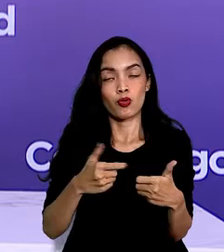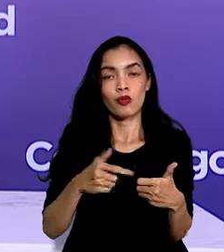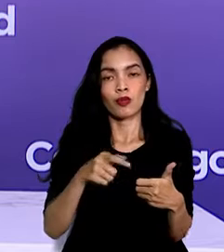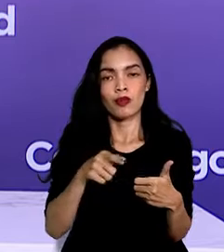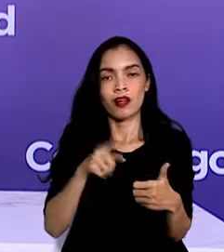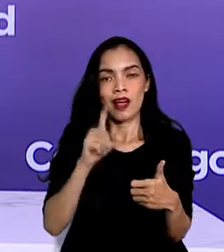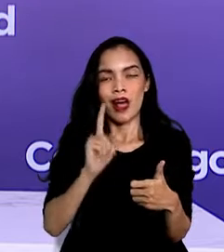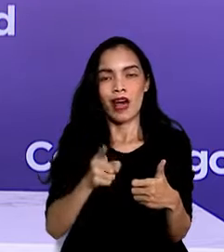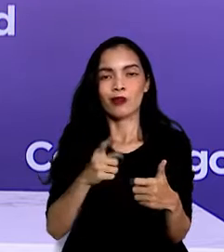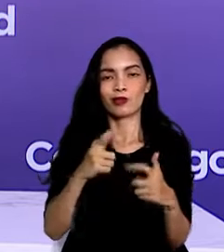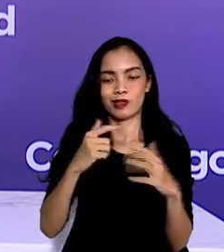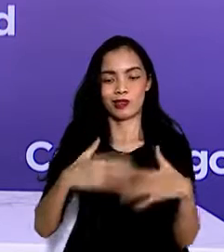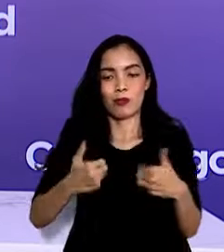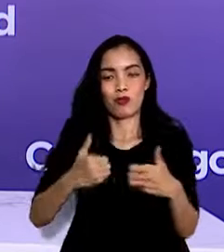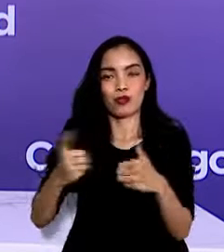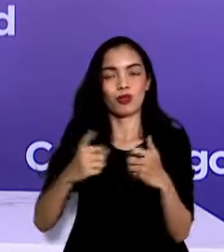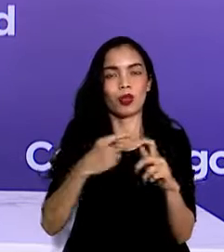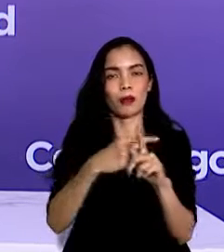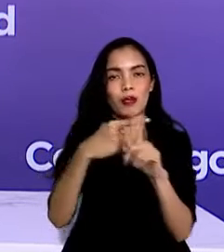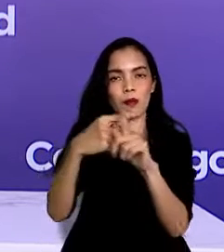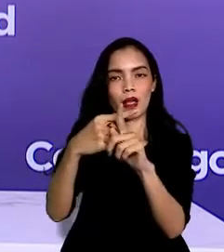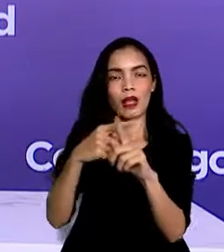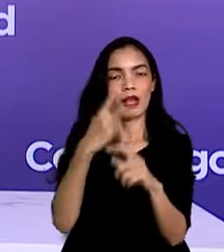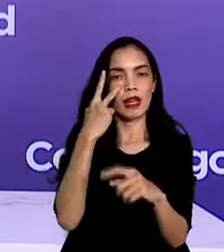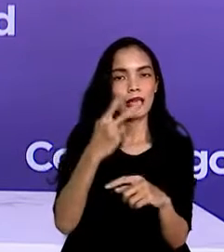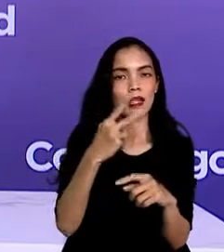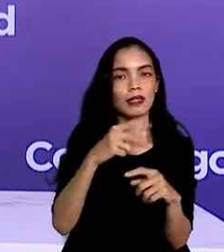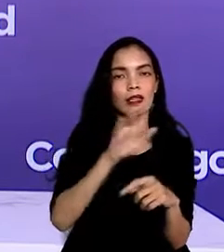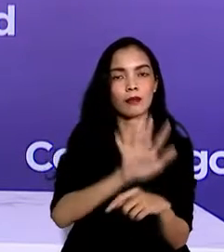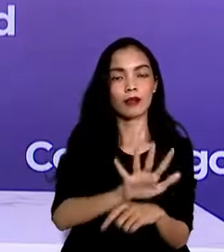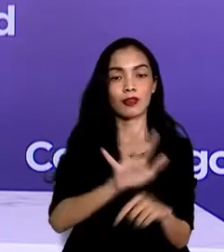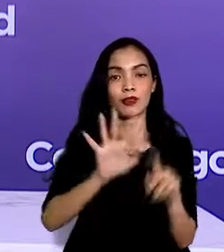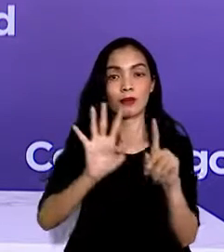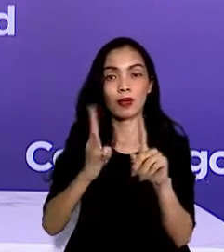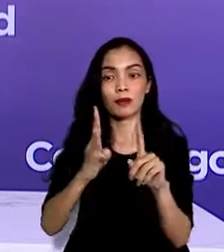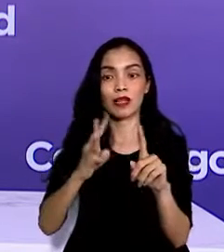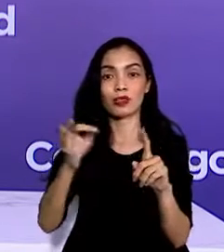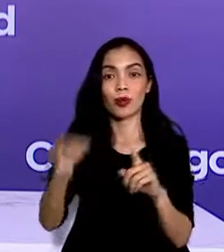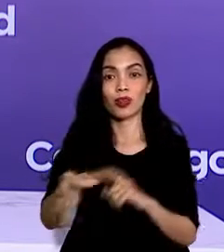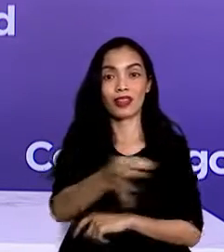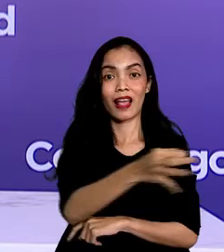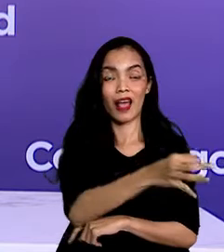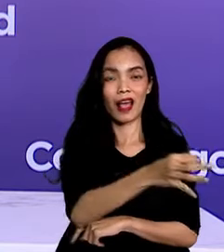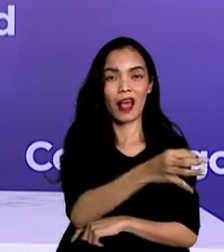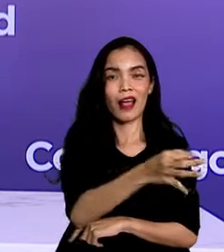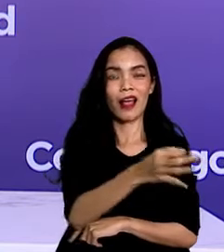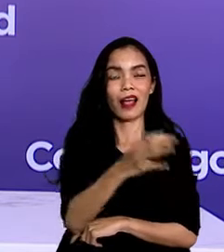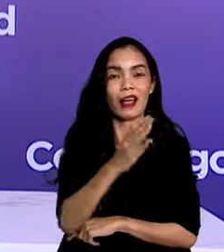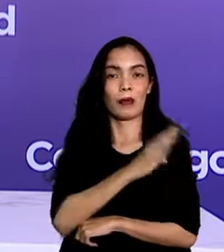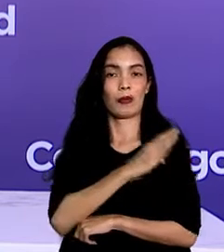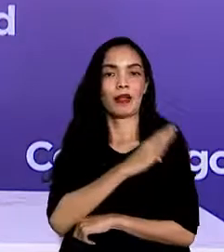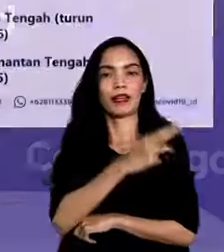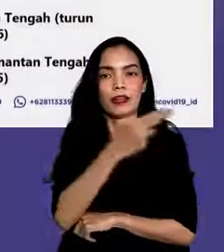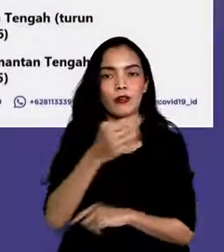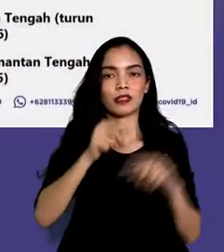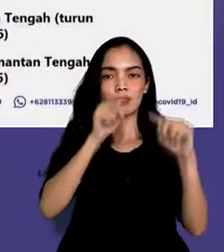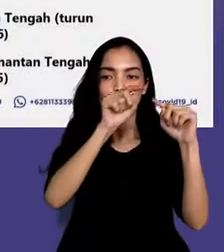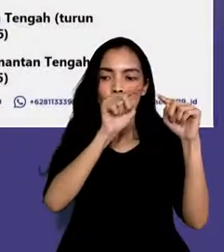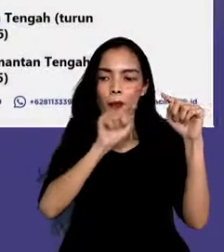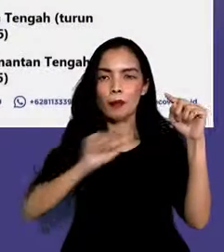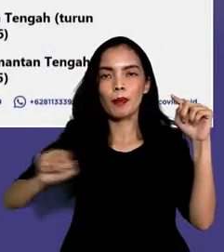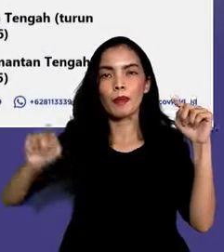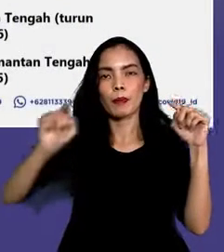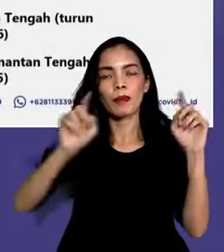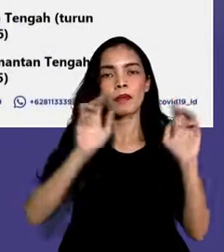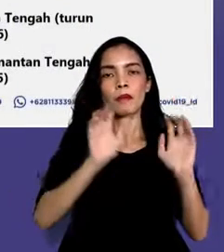Jika dilihat pada sebaran 514 kabupaten kota di Indonesia, sebagian besar wilayah di